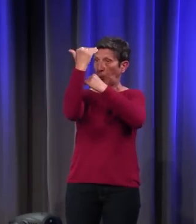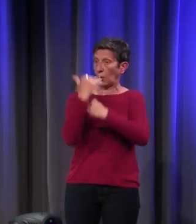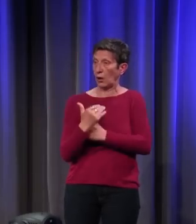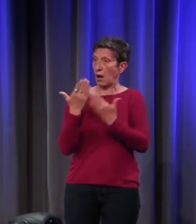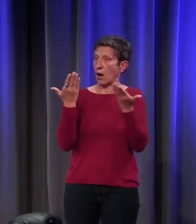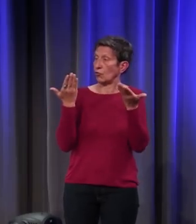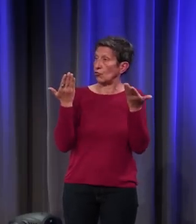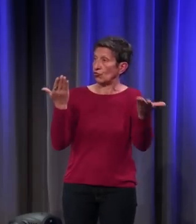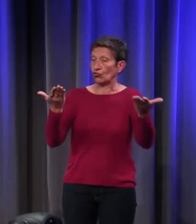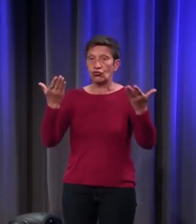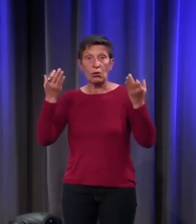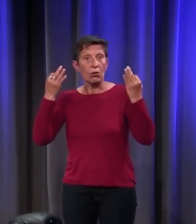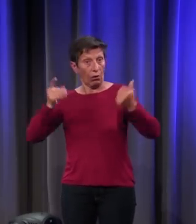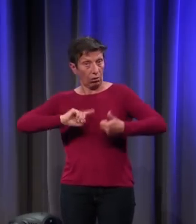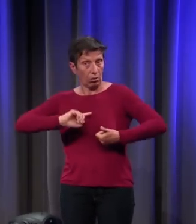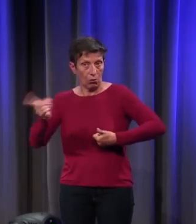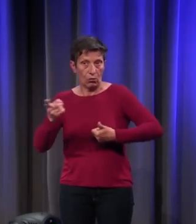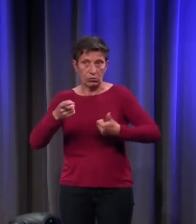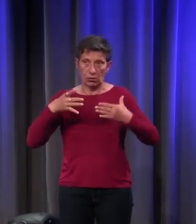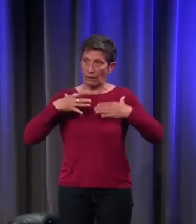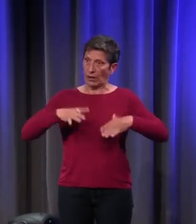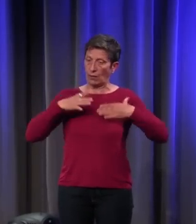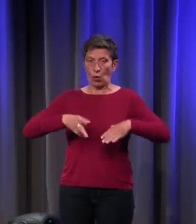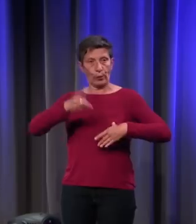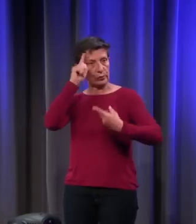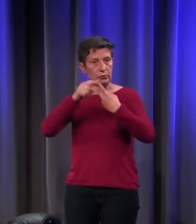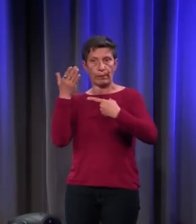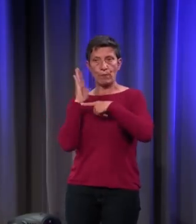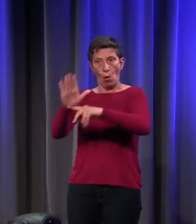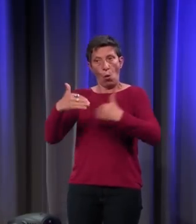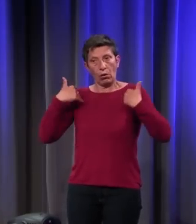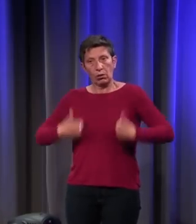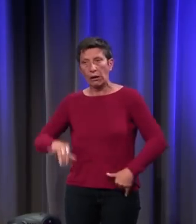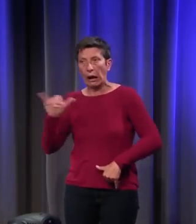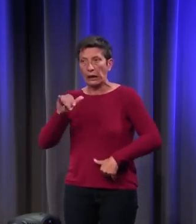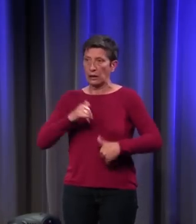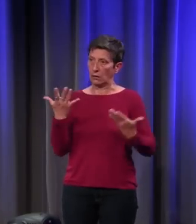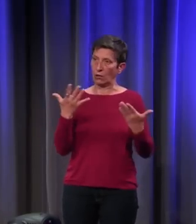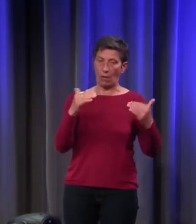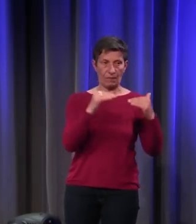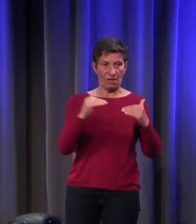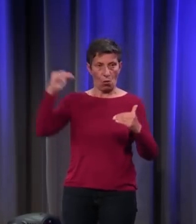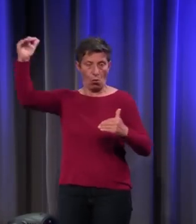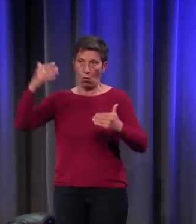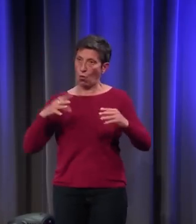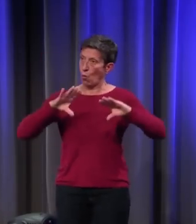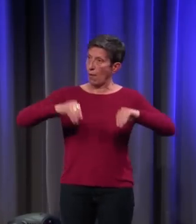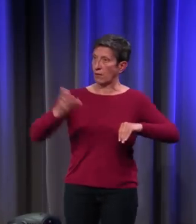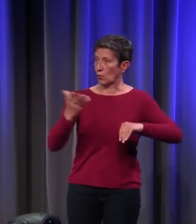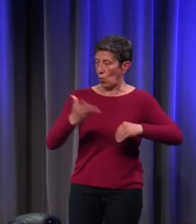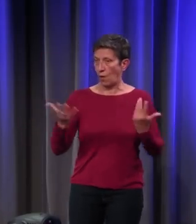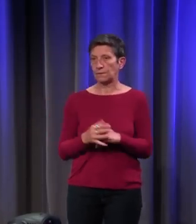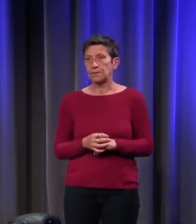des effets du climat mais pour dire qui l'on est, à quel groupe on appartient et éventuellement quelle place on occupe dans ce groupe.